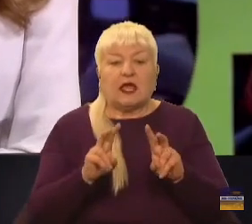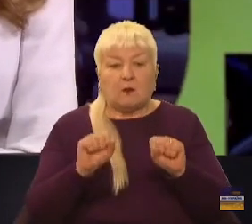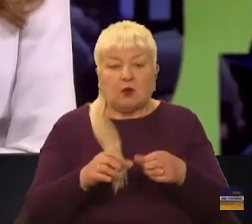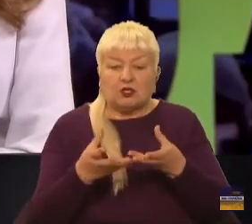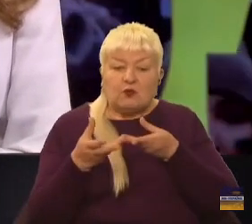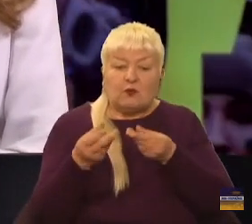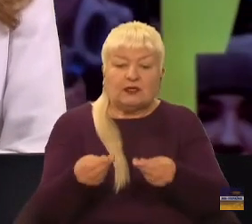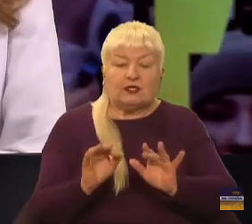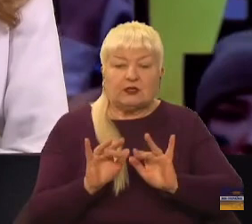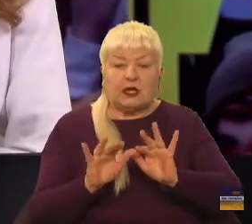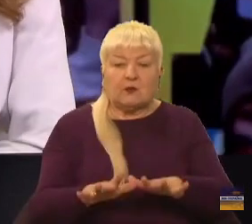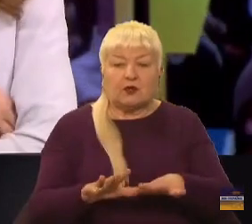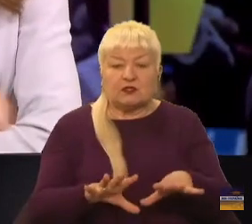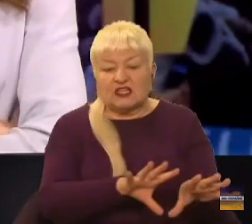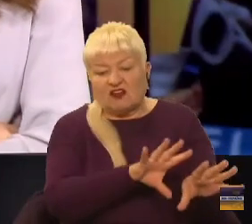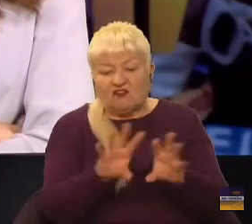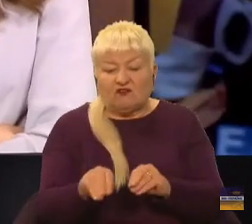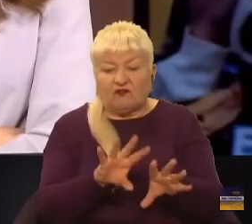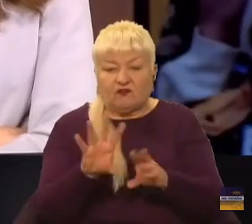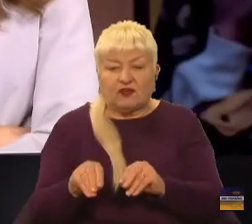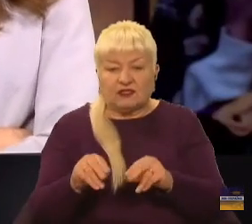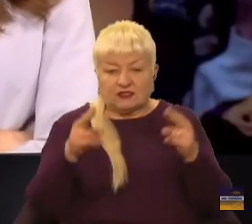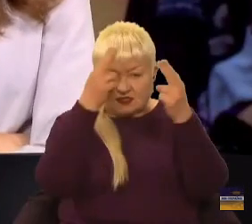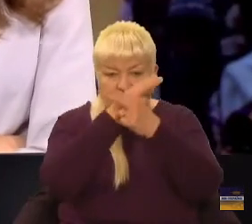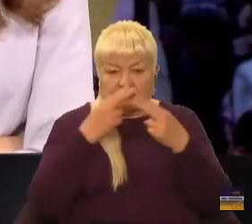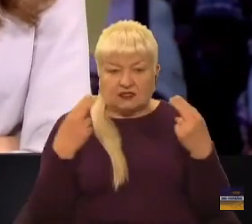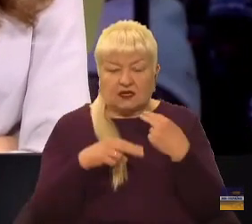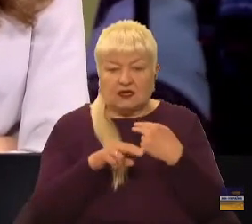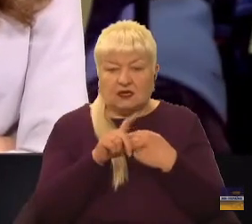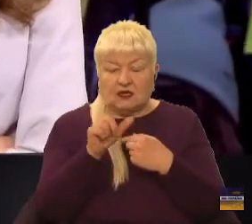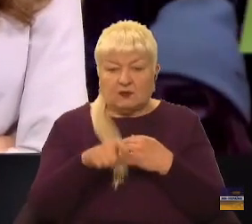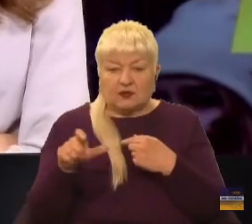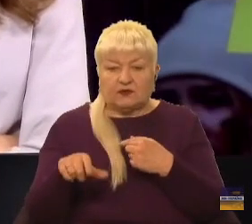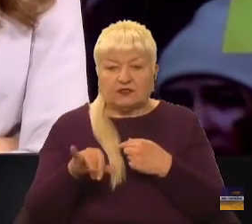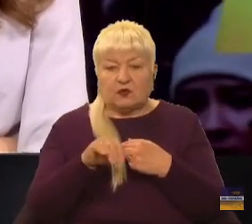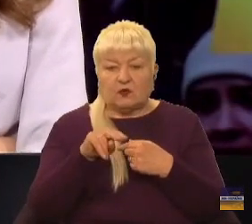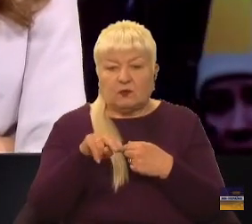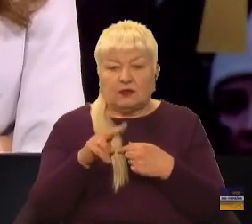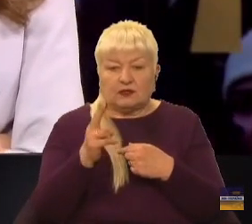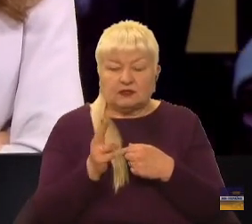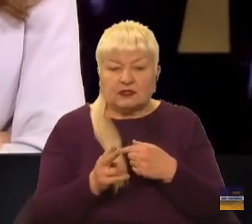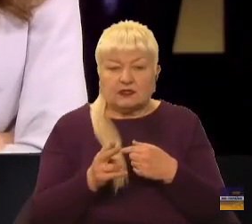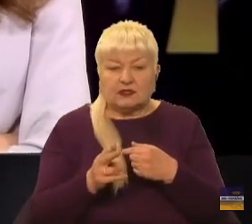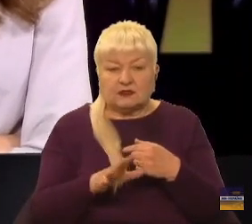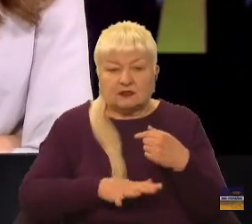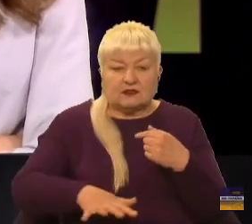на процес виселення чинців УПЦ з території Києво-Печерської Лаври?